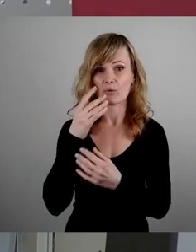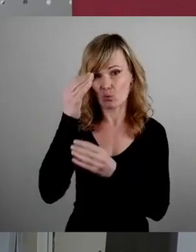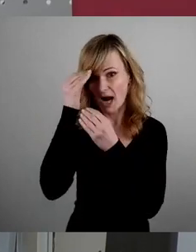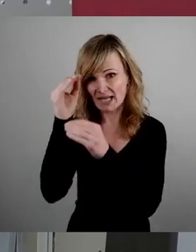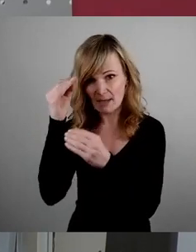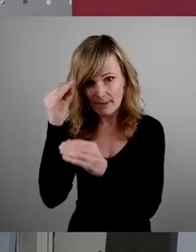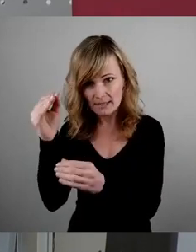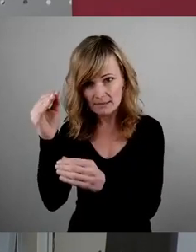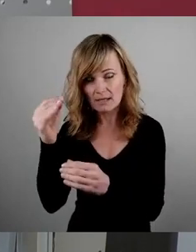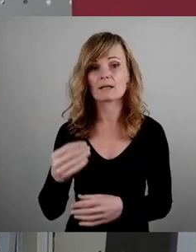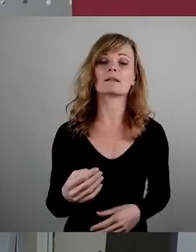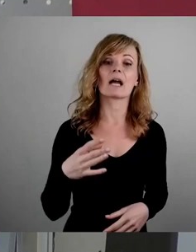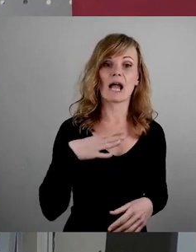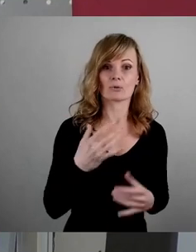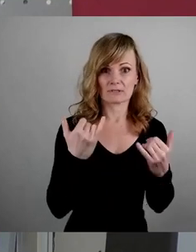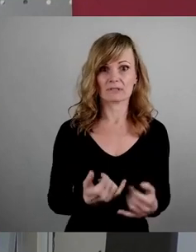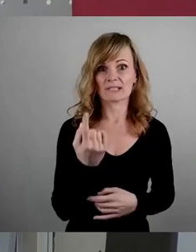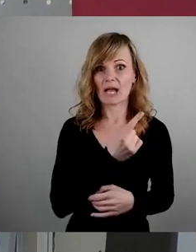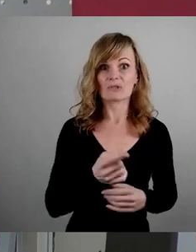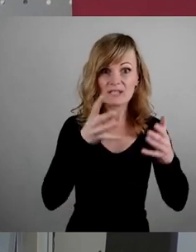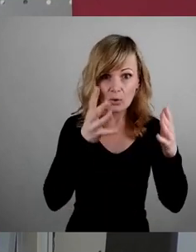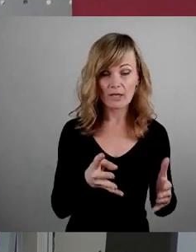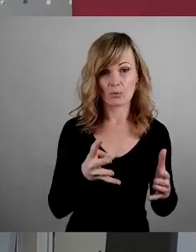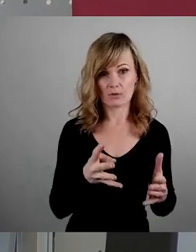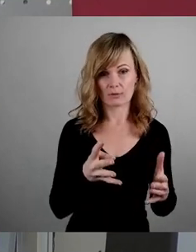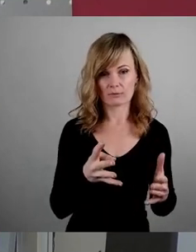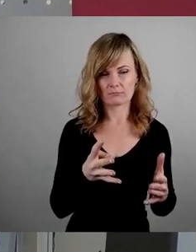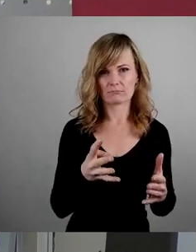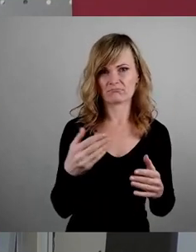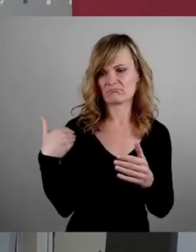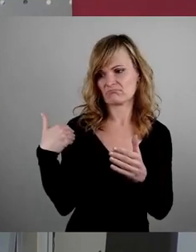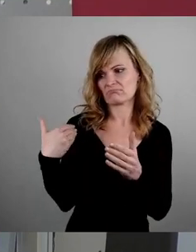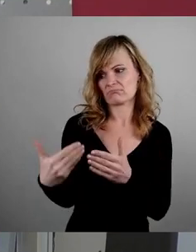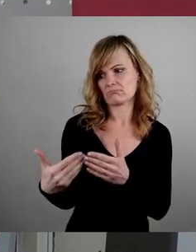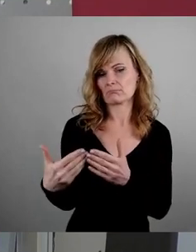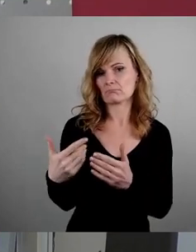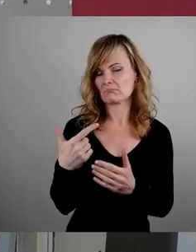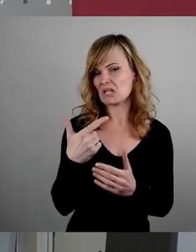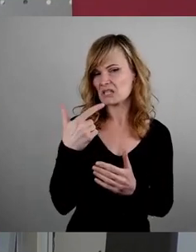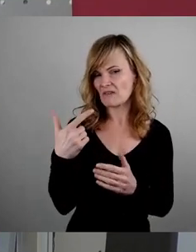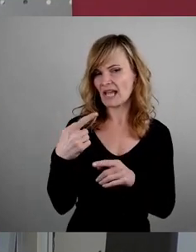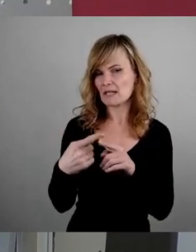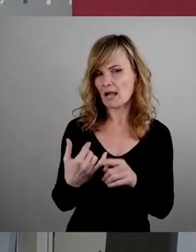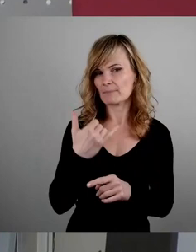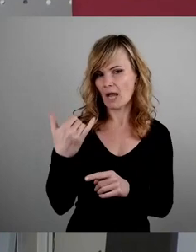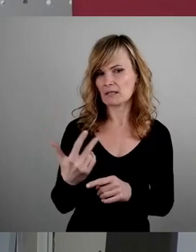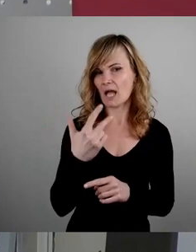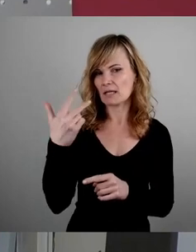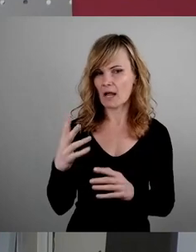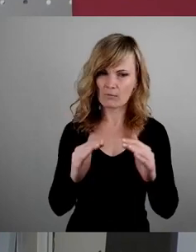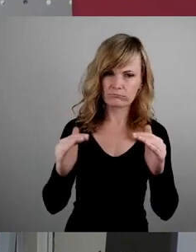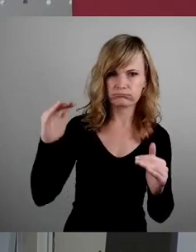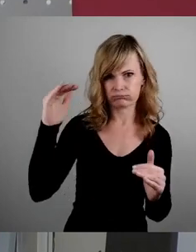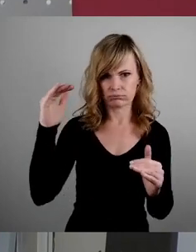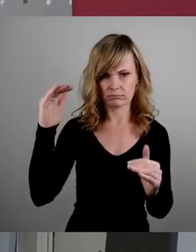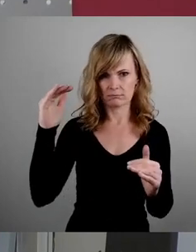aktuellste Zahl sind jetzt 1.900, also innerhalb von zweieinhalb, drei Jahren ein ordentlicher Anstieg um